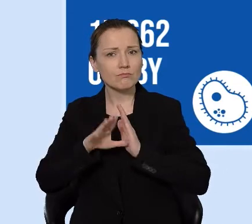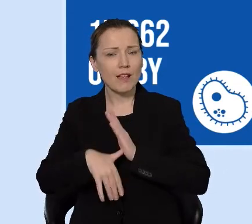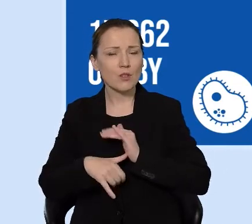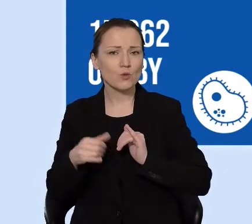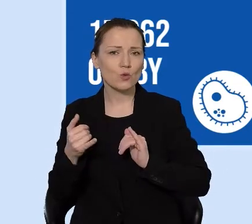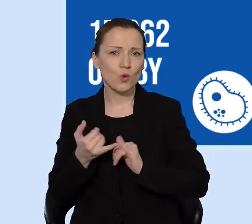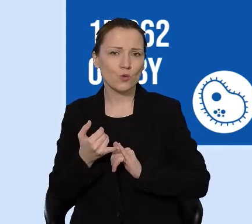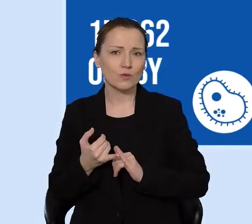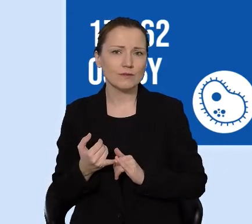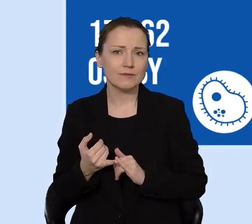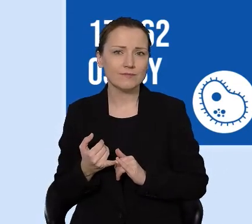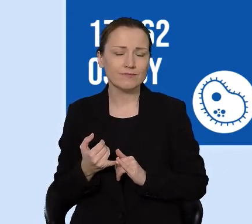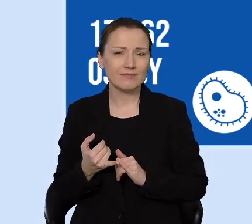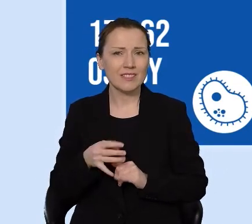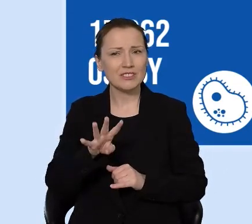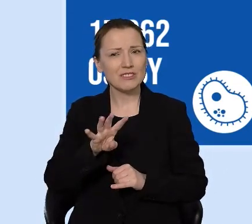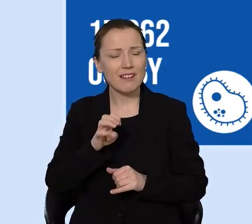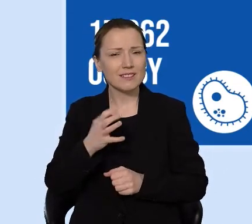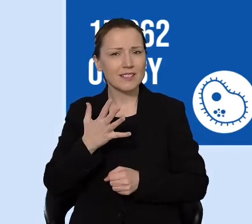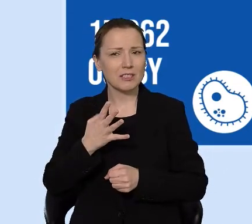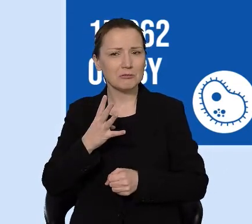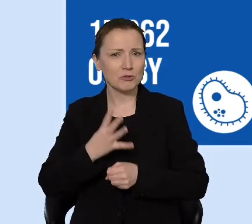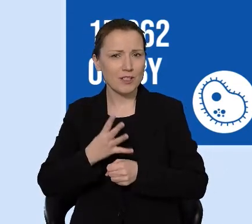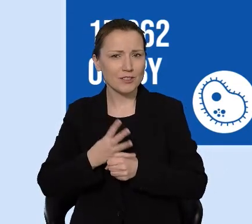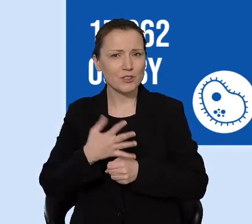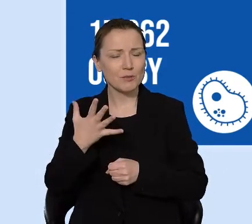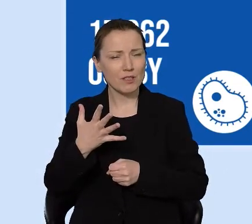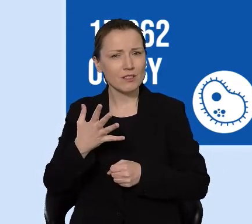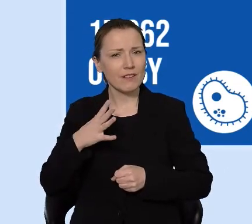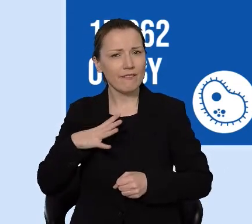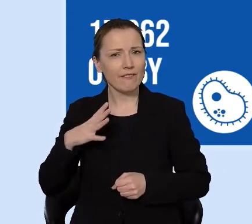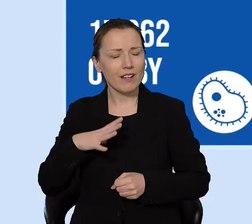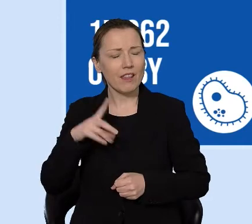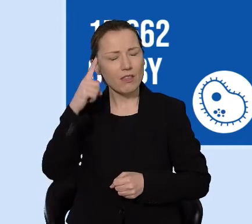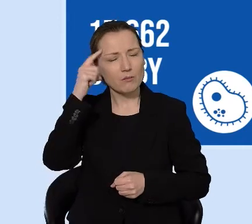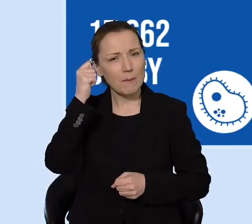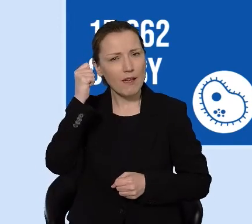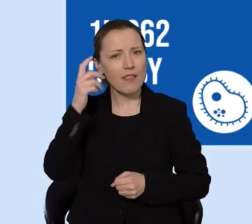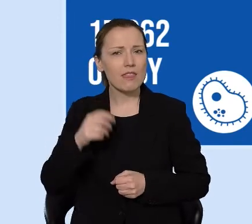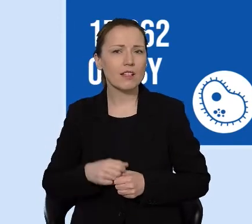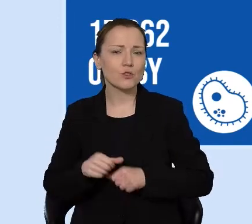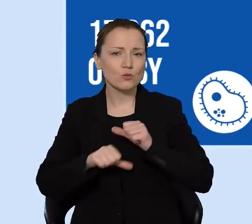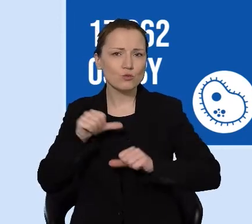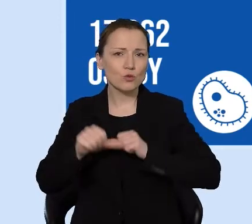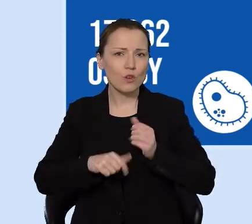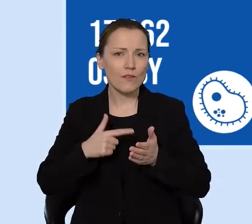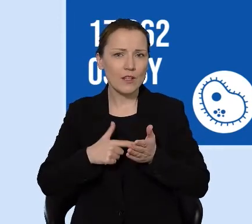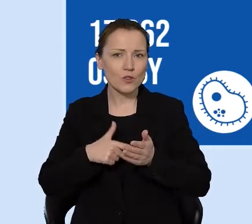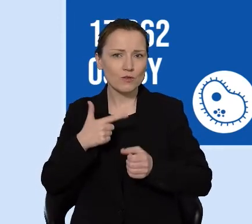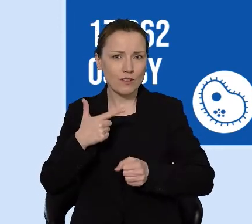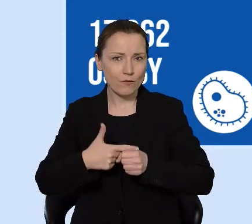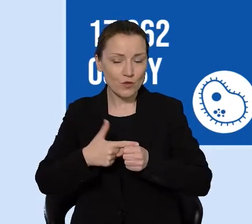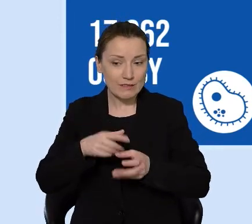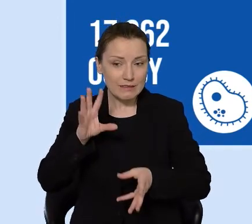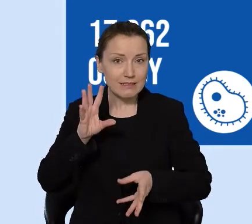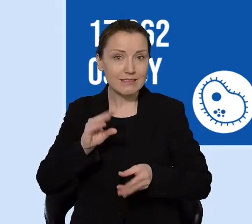osób to ta liczba, o której warto pamiętać. W roku 2020 całym,